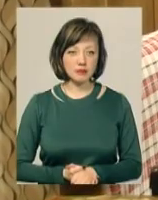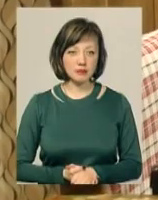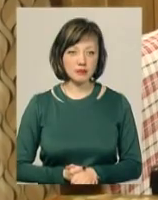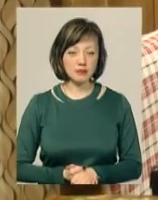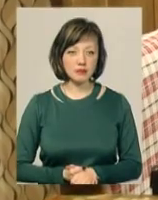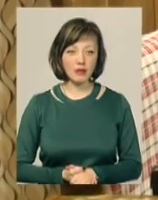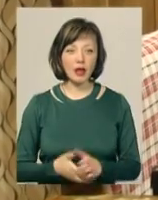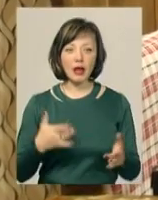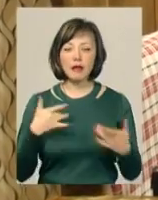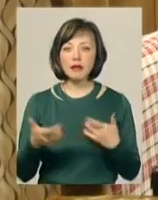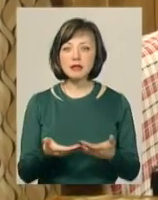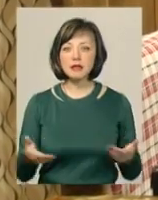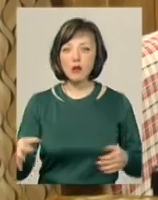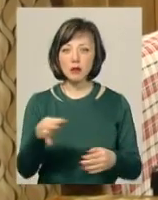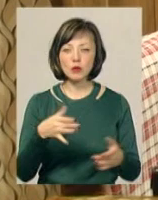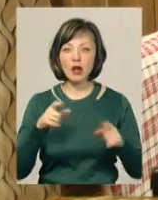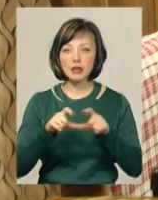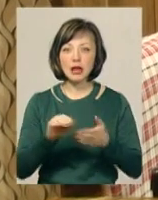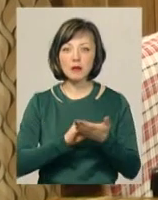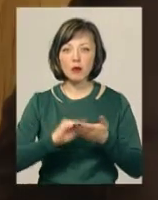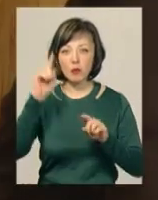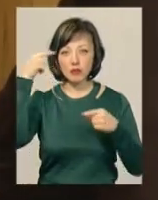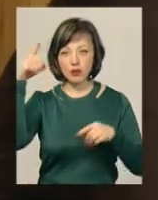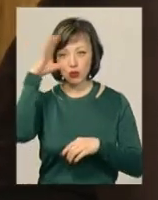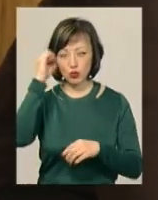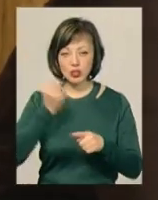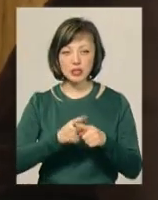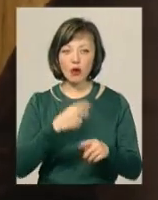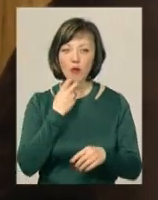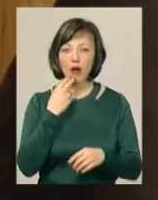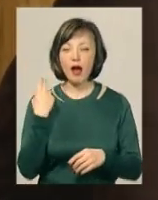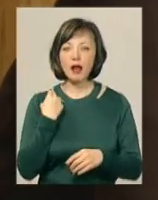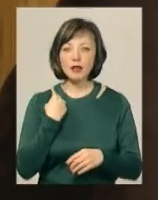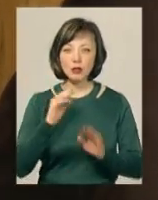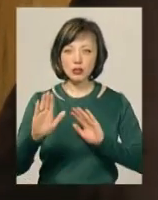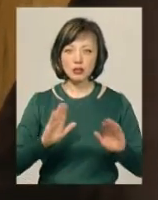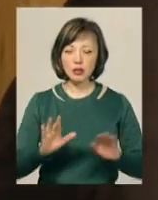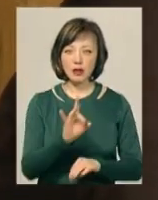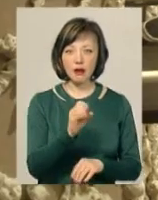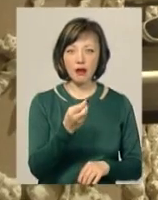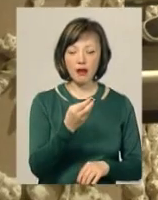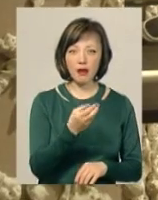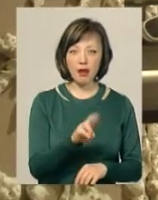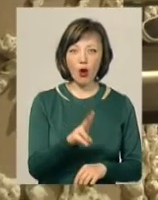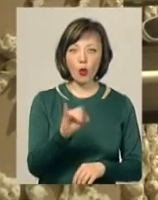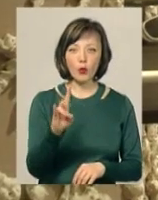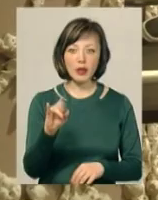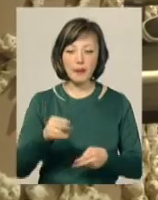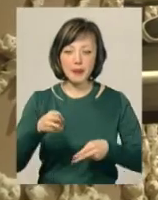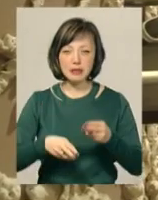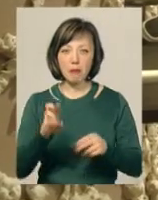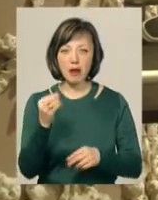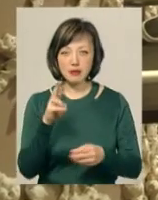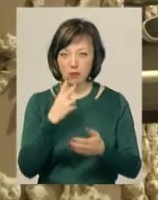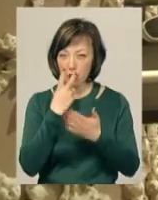На сцені обласного муздрамтеатру – репетиція «Божевільної ночі». Це комедія англійського драматурга Рея Куні, яку наприкінці березня вперше